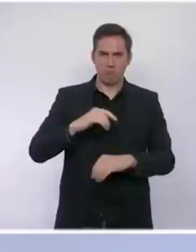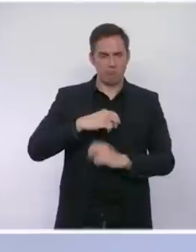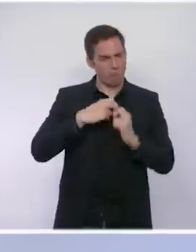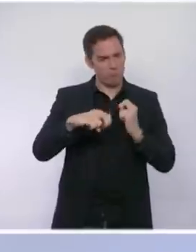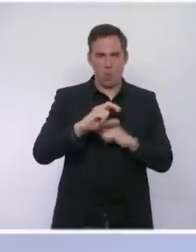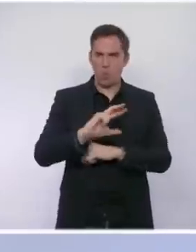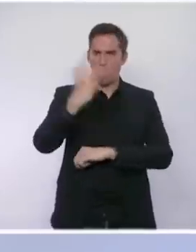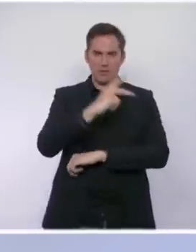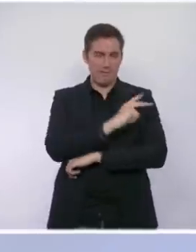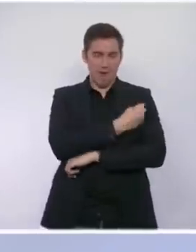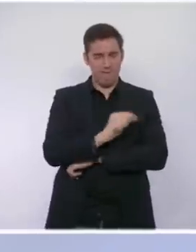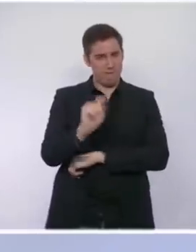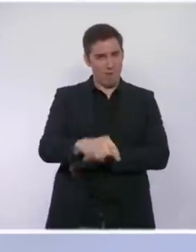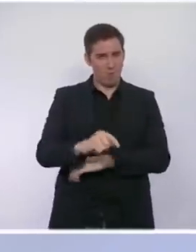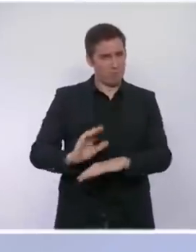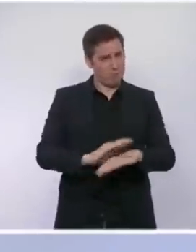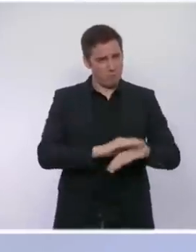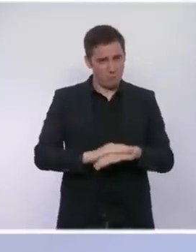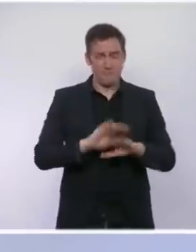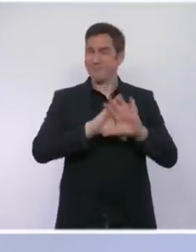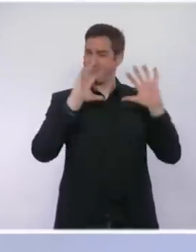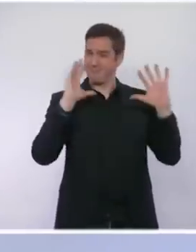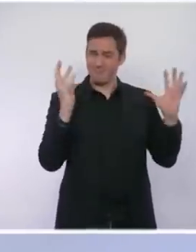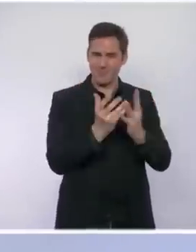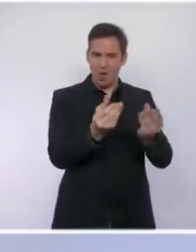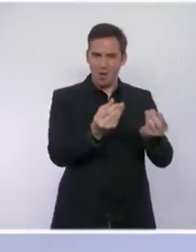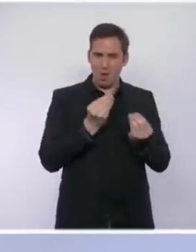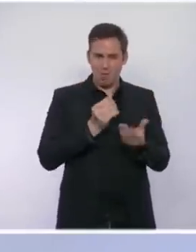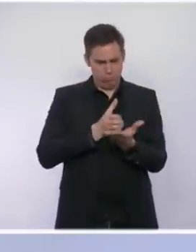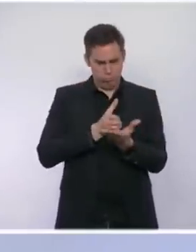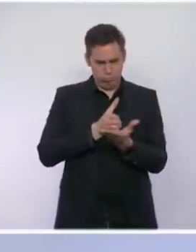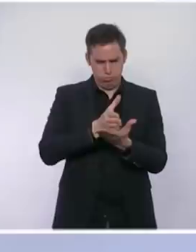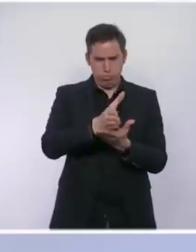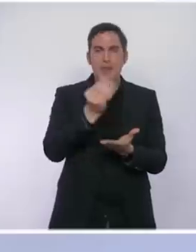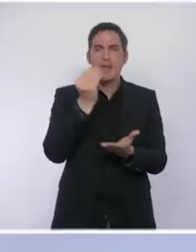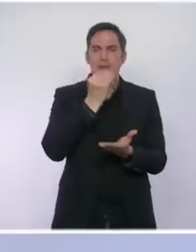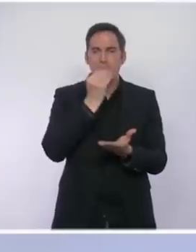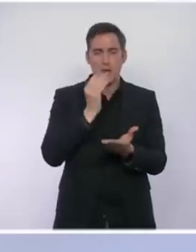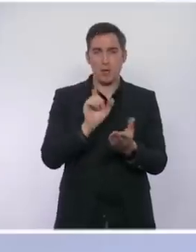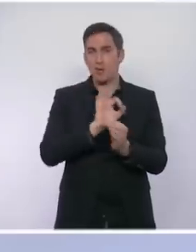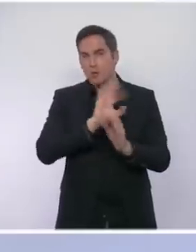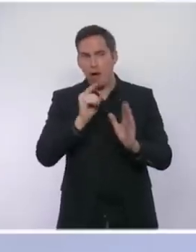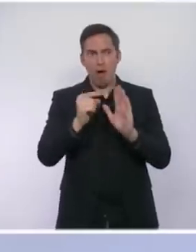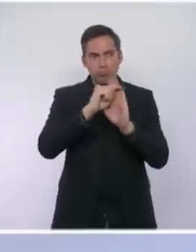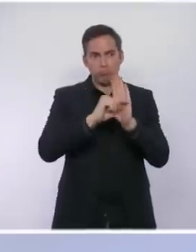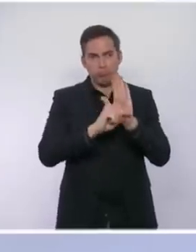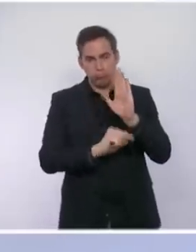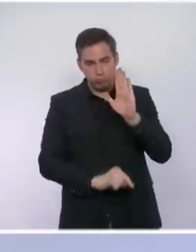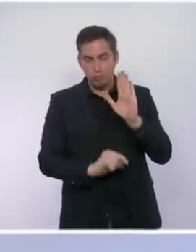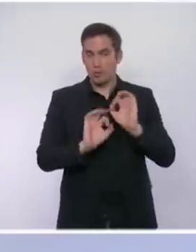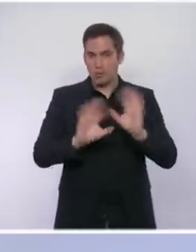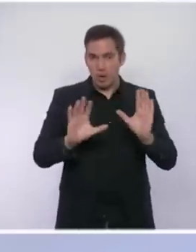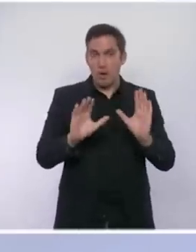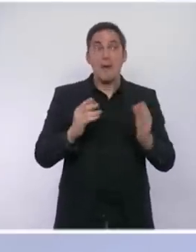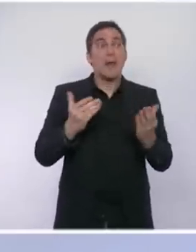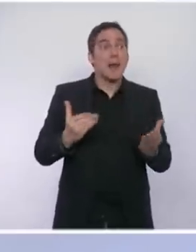vaccination. Tout ça peut nous permettre de traverser l'hiver sans avoir à prendre des mesures supplémentaires. Demander si je peux exclure totalement qu'on ait